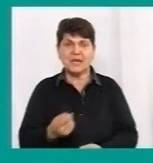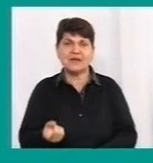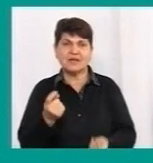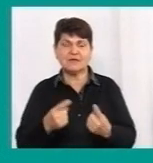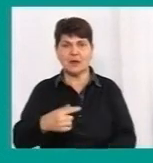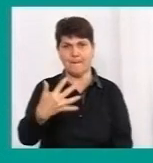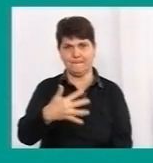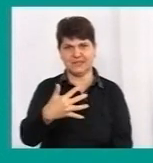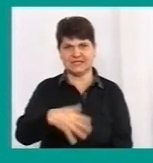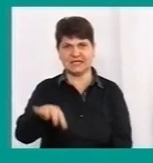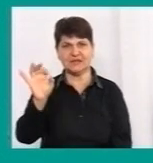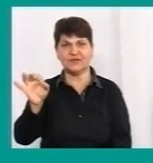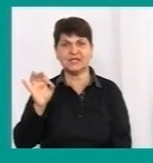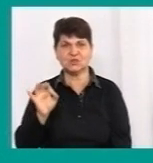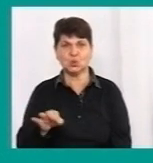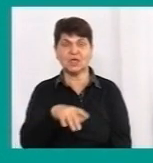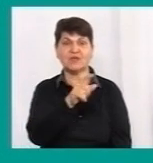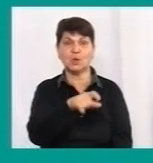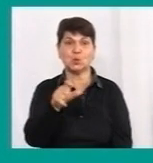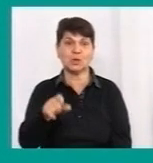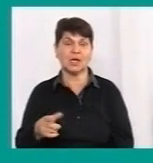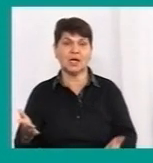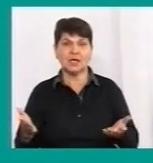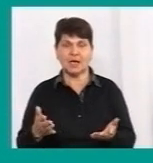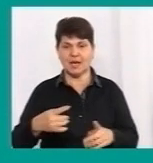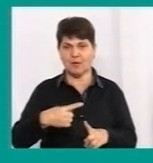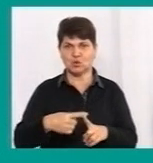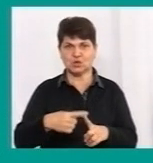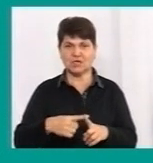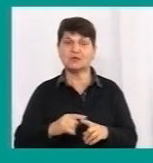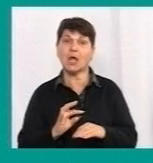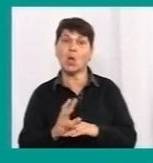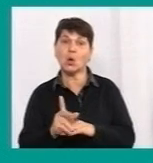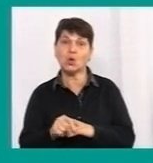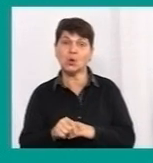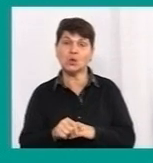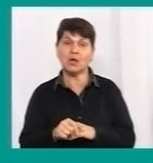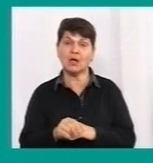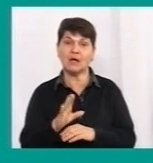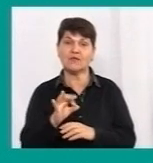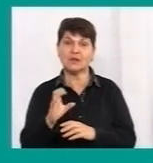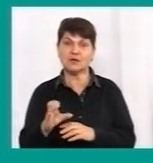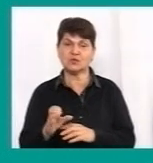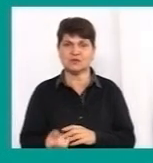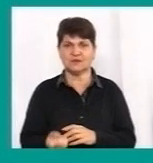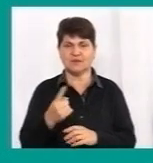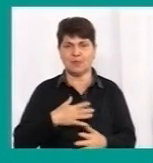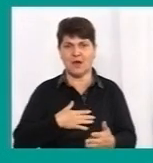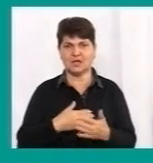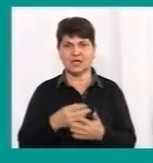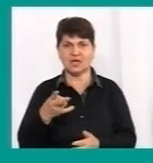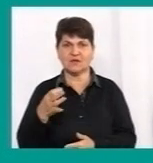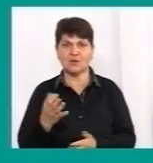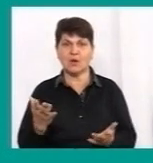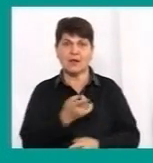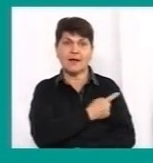50% людей, які позитивний коронавірус, виявляємо активно, в яких